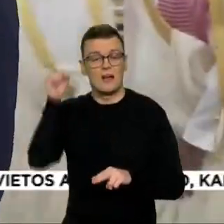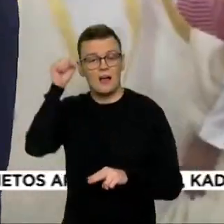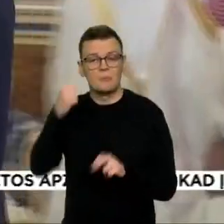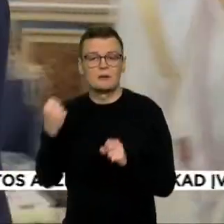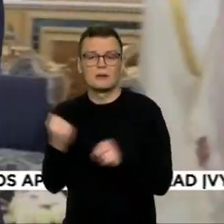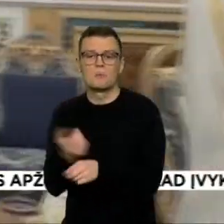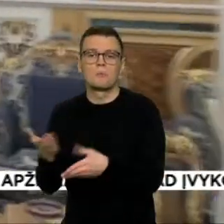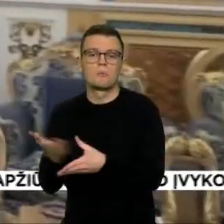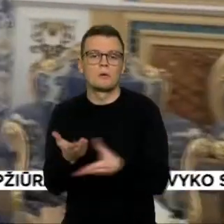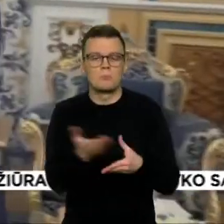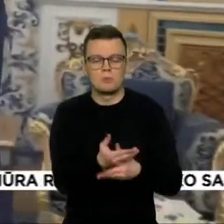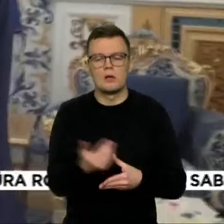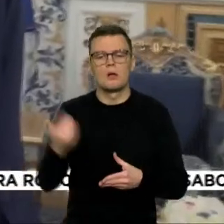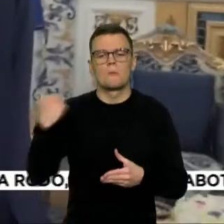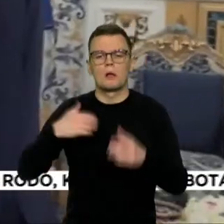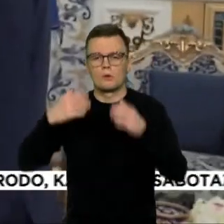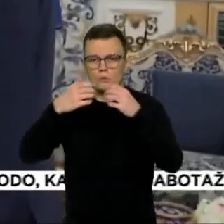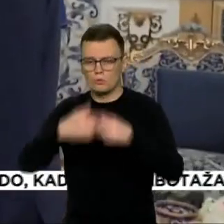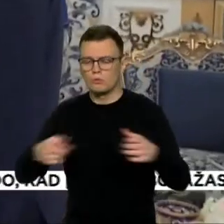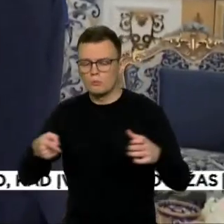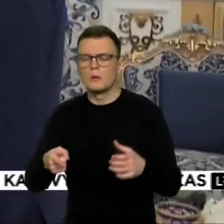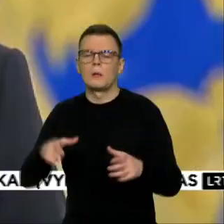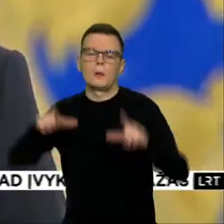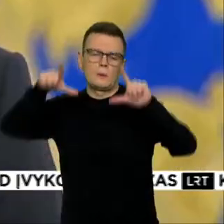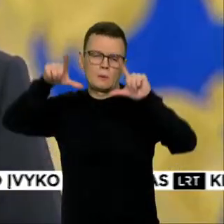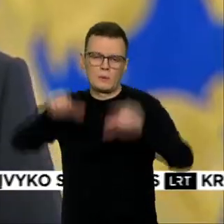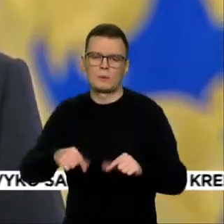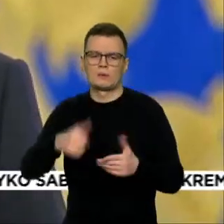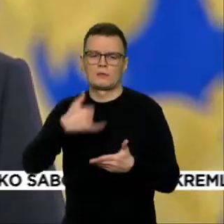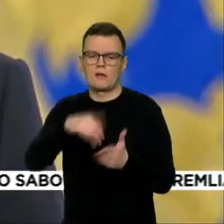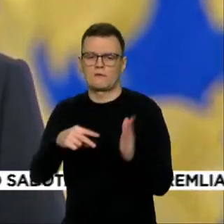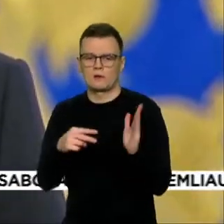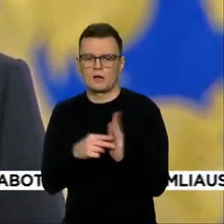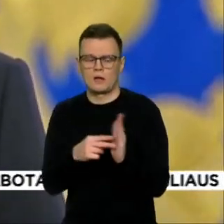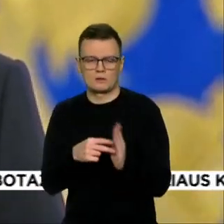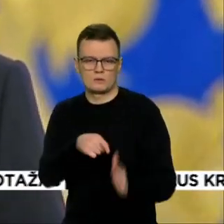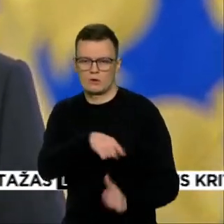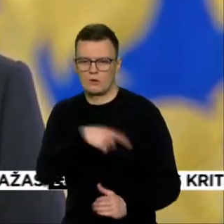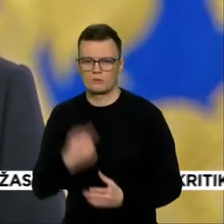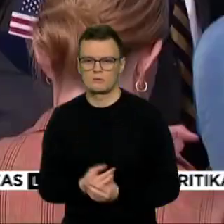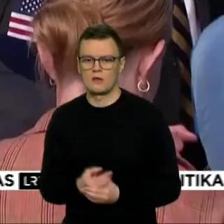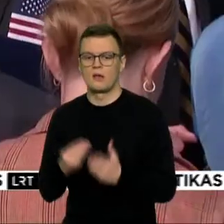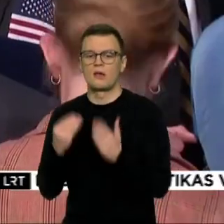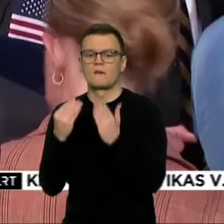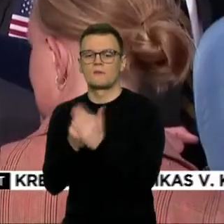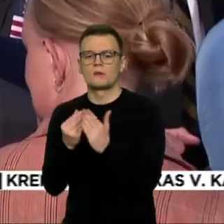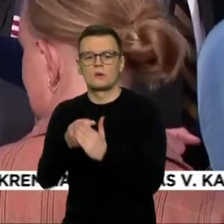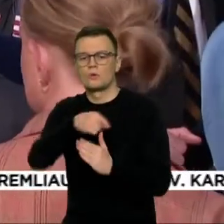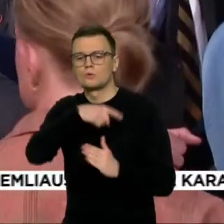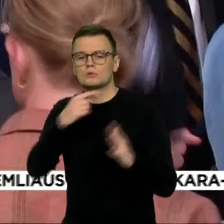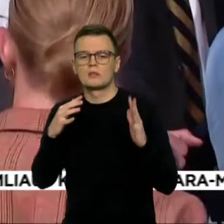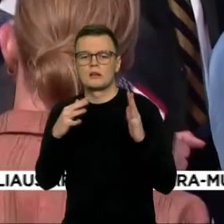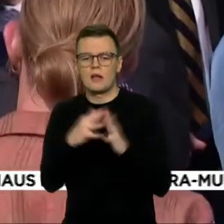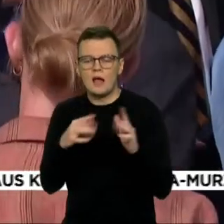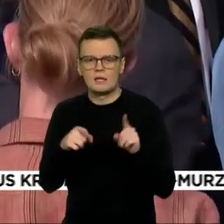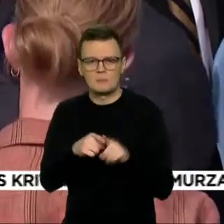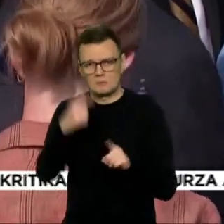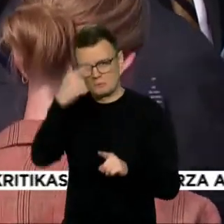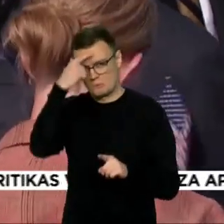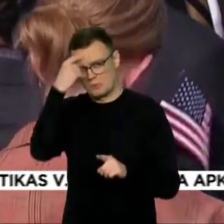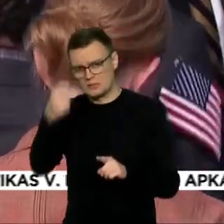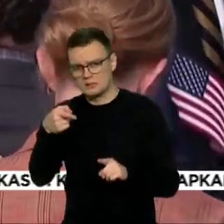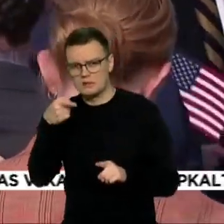sumažinti aukštas naftos kainas. Ne tik finansuojančias Rusijos karą, bet ir pykdančias amerikiečių